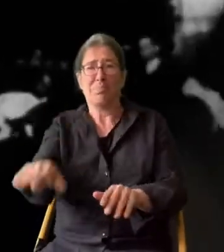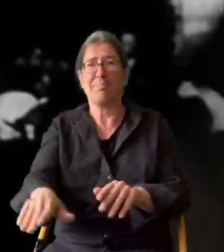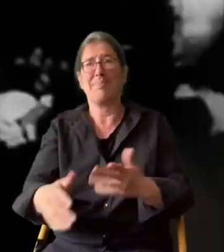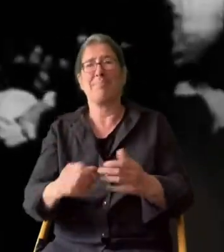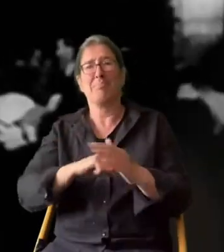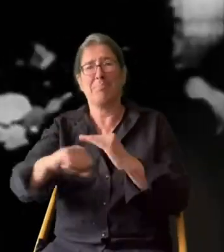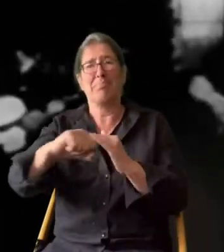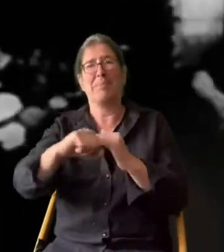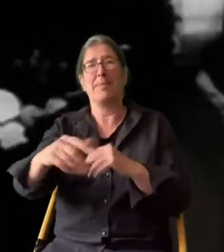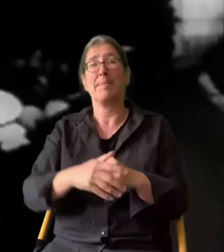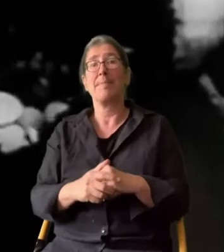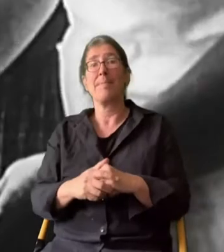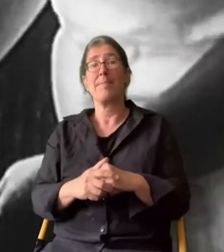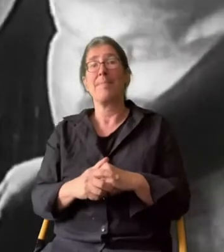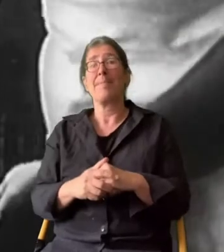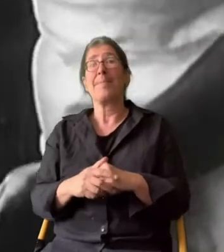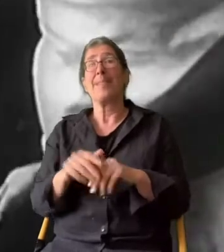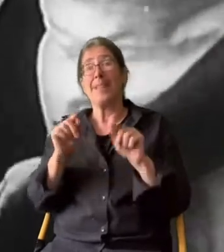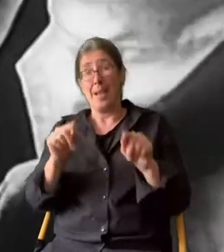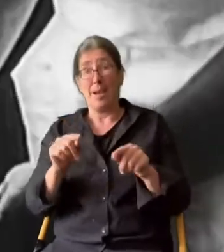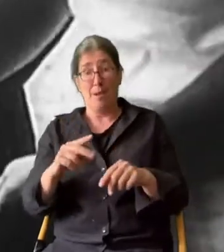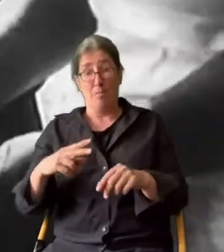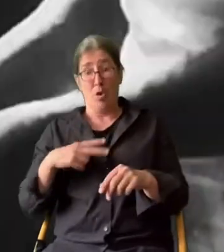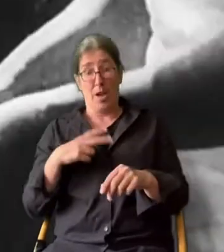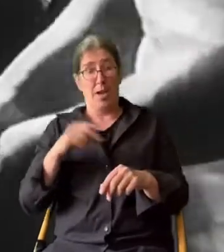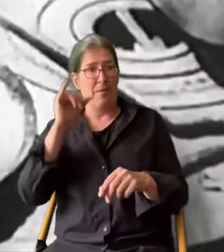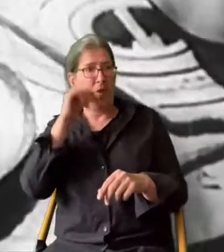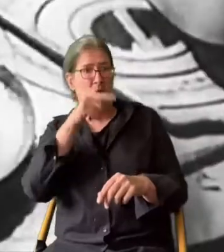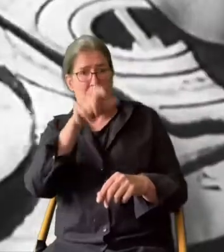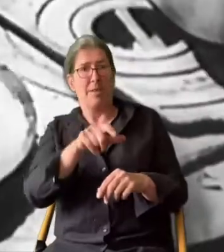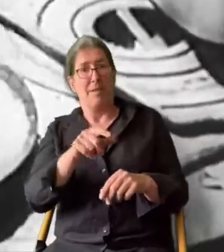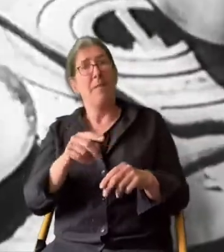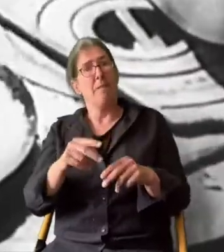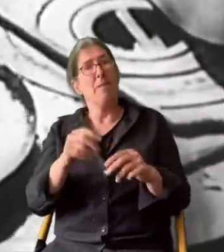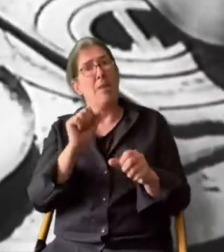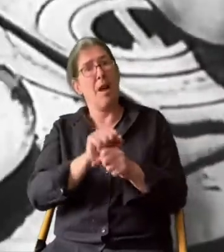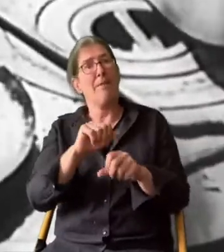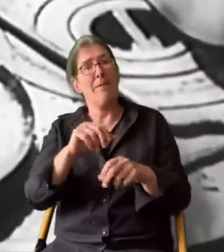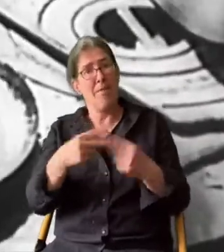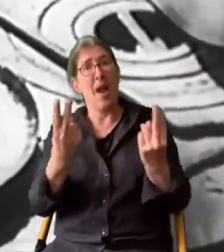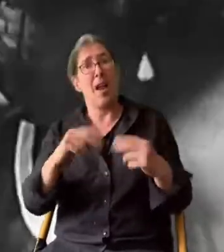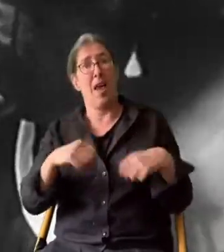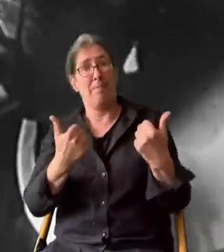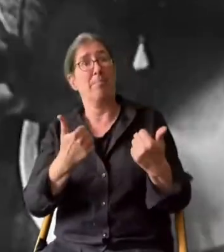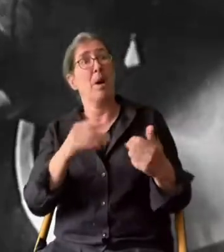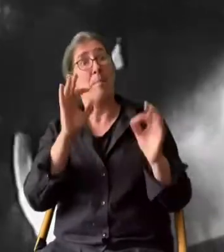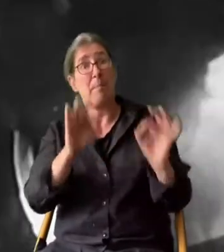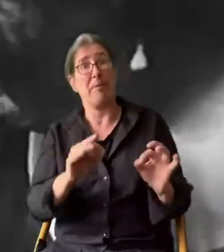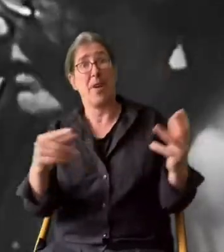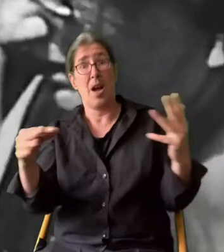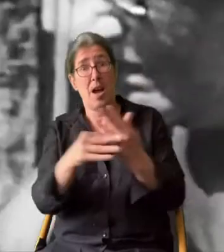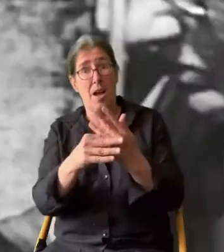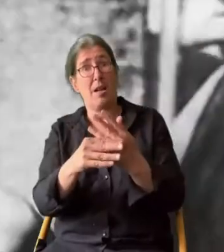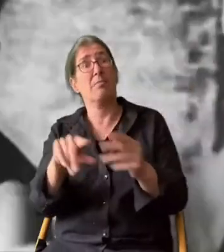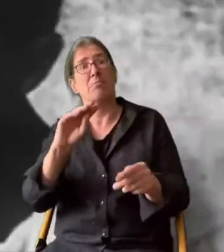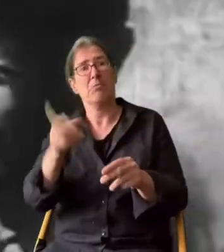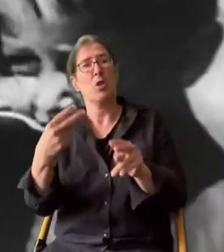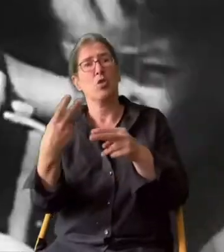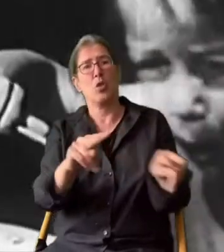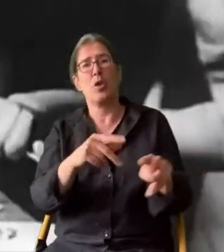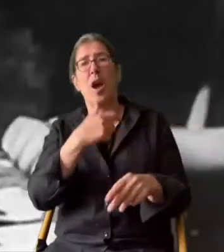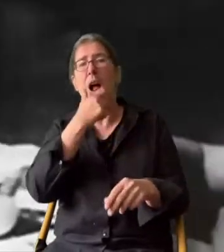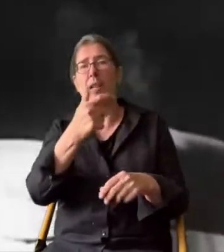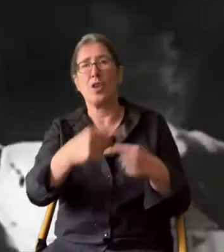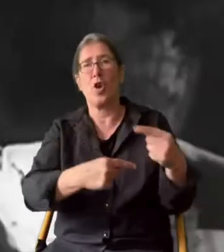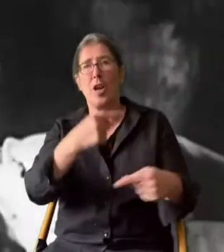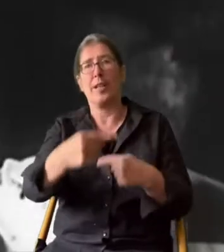großen Schritten voran. Aber auch diese modernen Frauen, die relativ frei leben können, auch diese Frauen, wenn sie dann heiraten, werden sie relativ schnell in